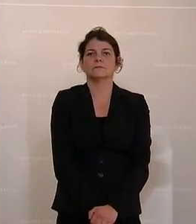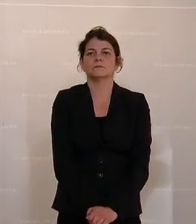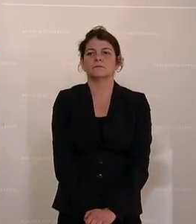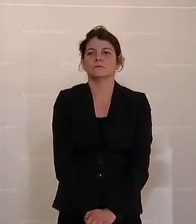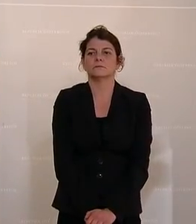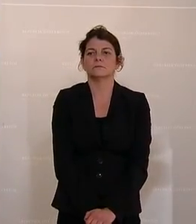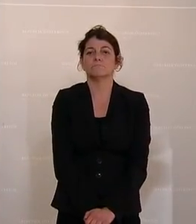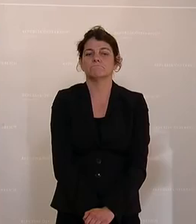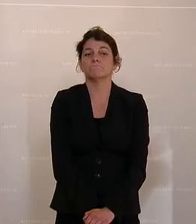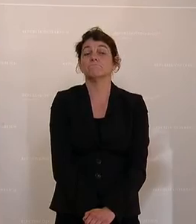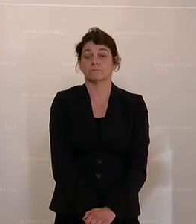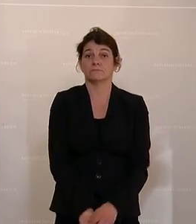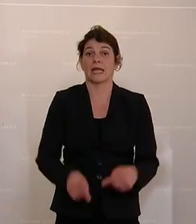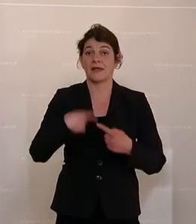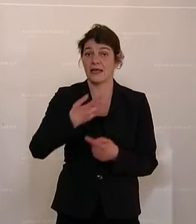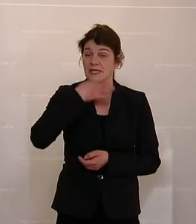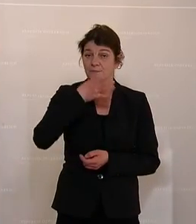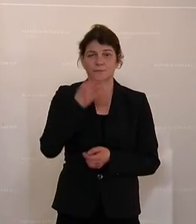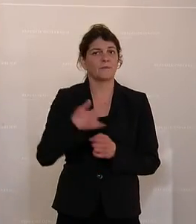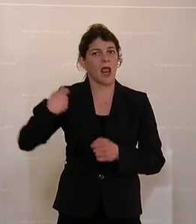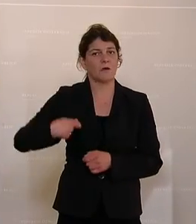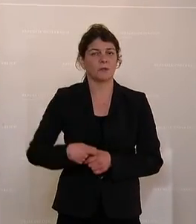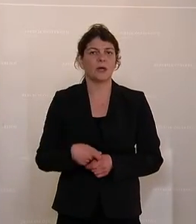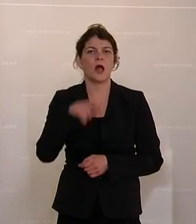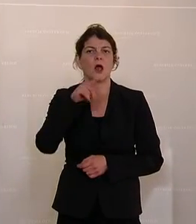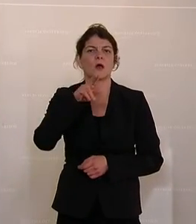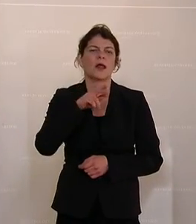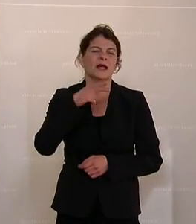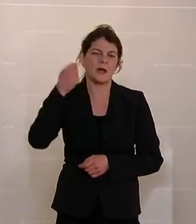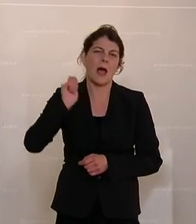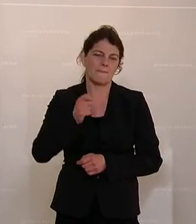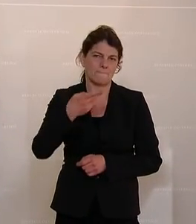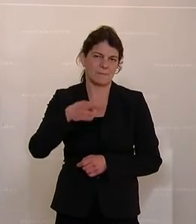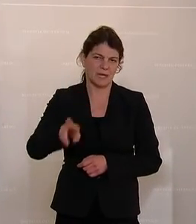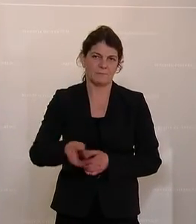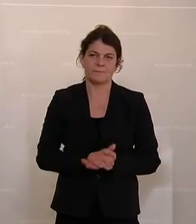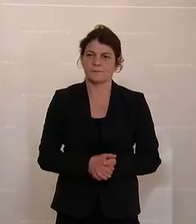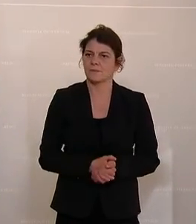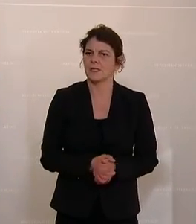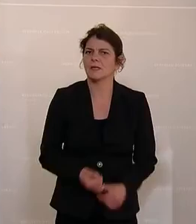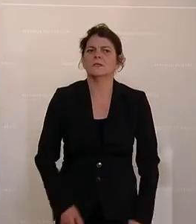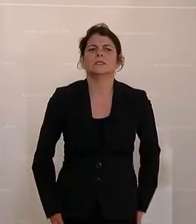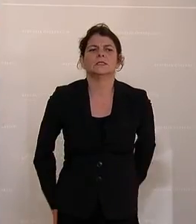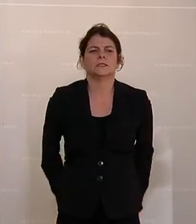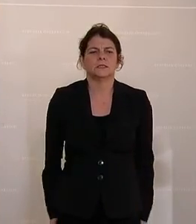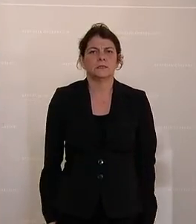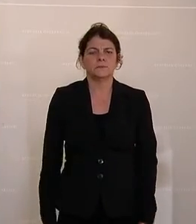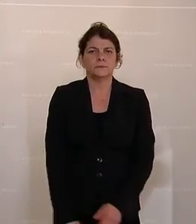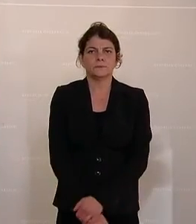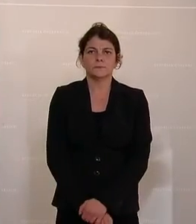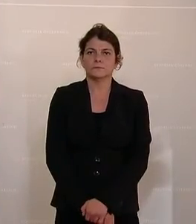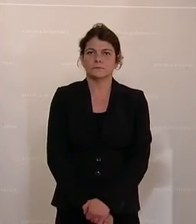Das Klimaticket sei ein Marketingerfolg, sei ein Erfolg, aber vor allem ein Marketingerfolg betont Johannes Markreiter